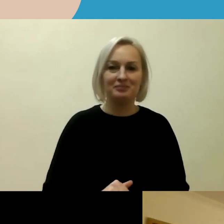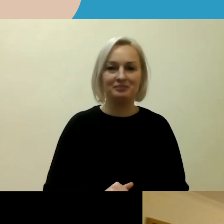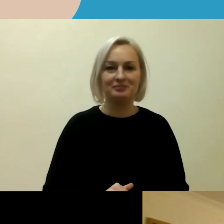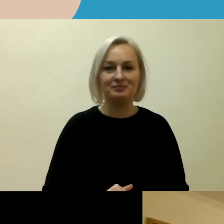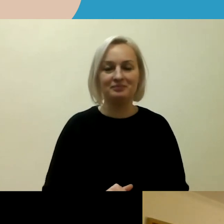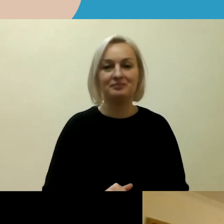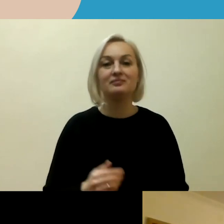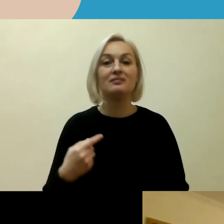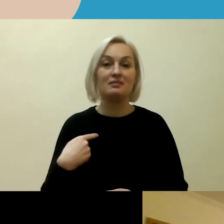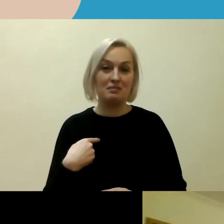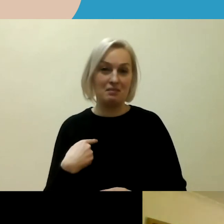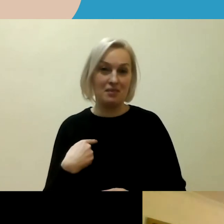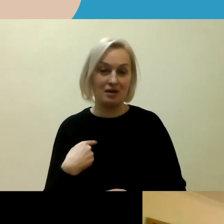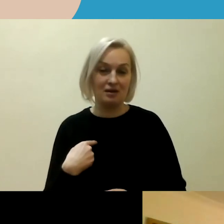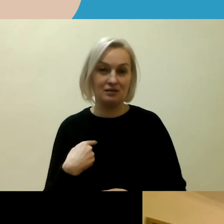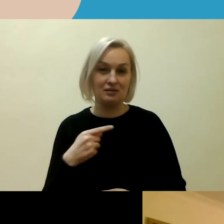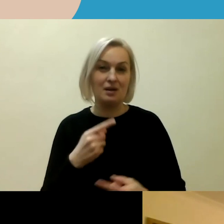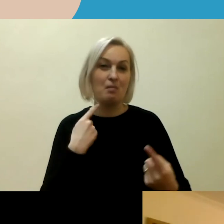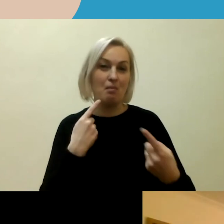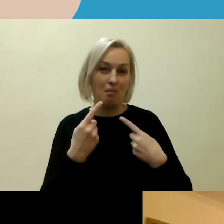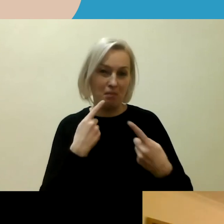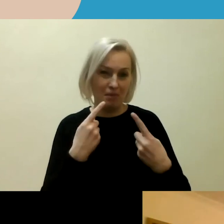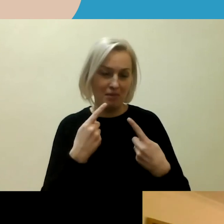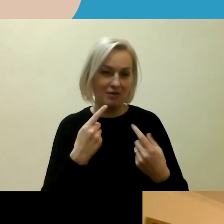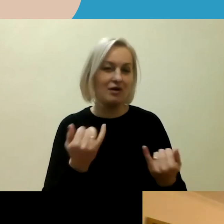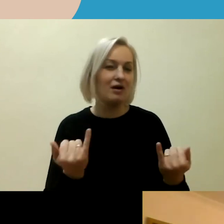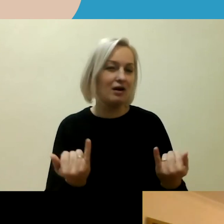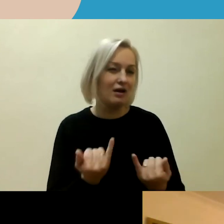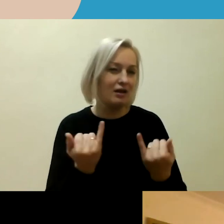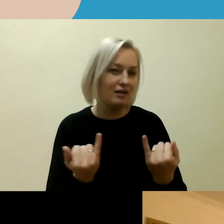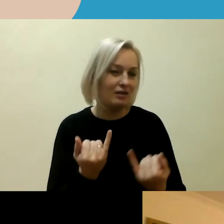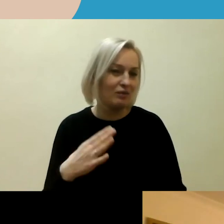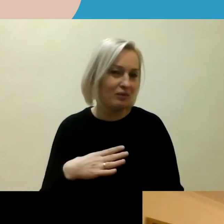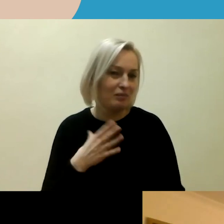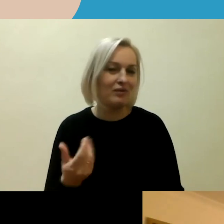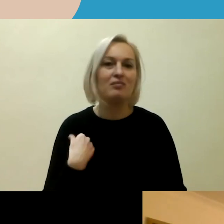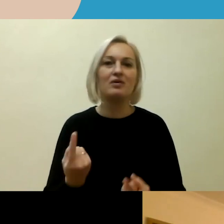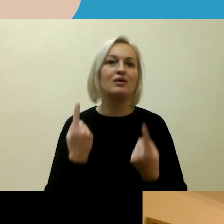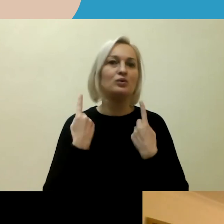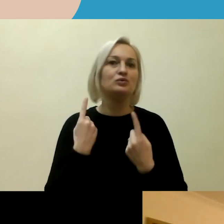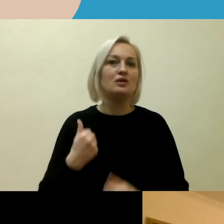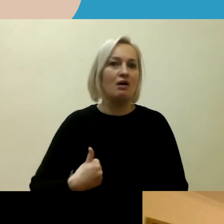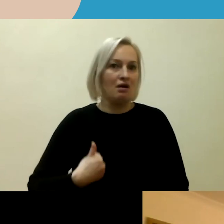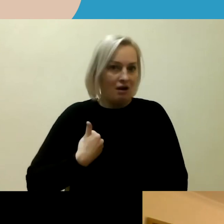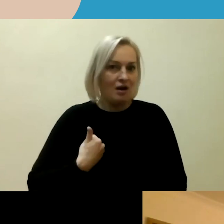Bet man tas jūsų pokalbis tikrai labai įdomus. Man buvo didžiulė garbėjo klausytis.